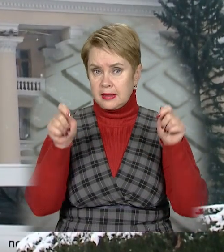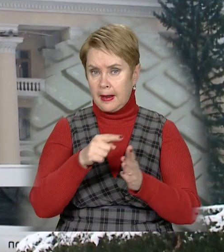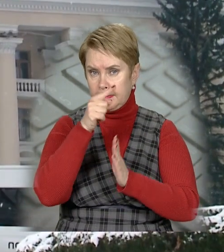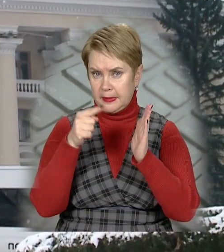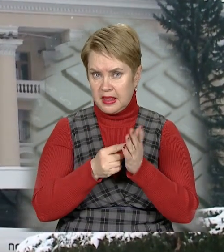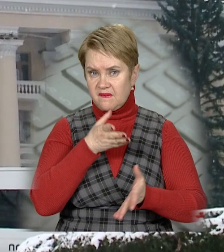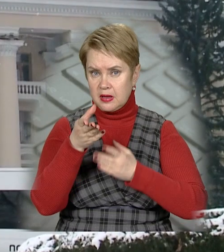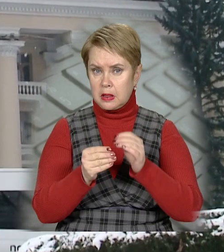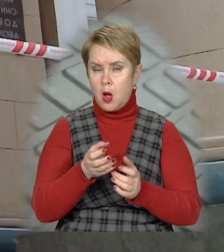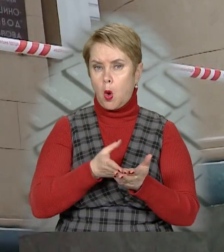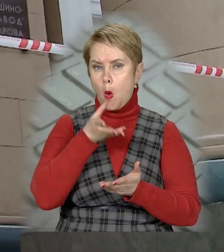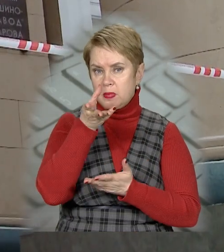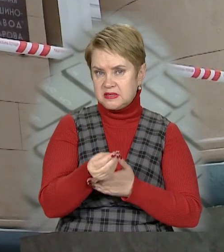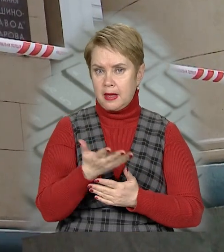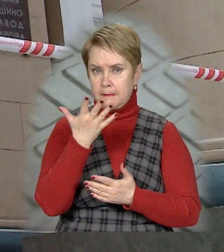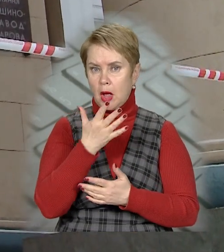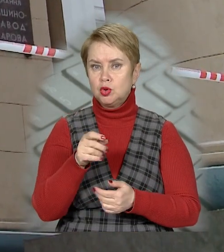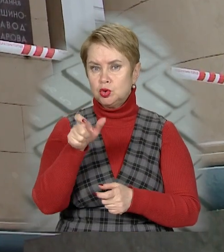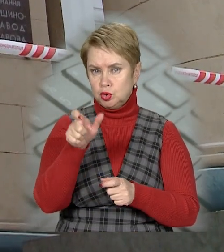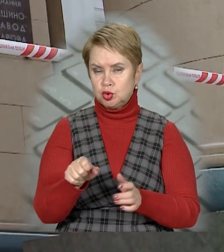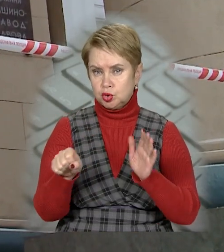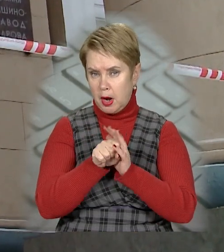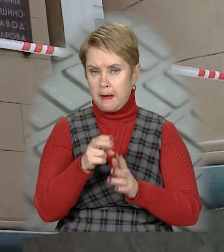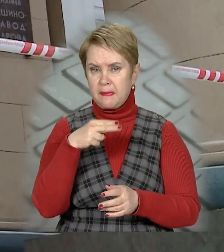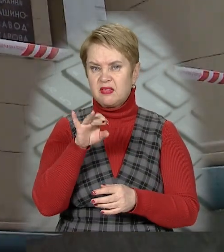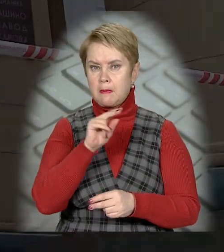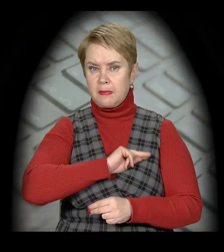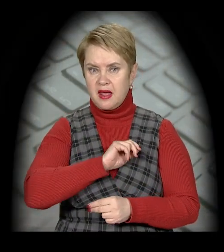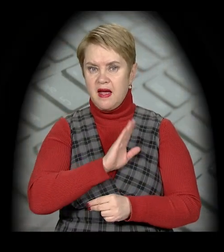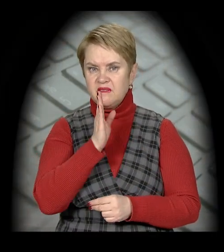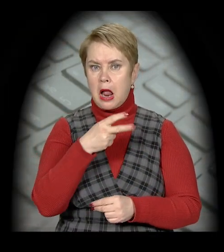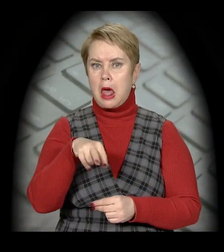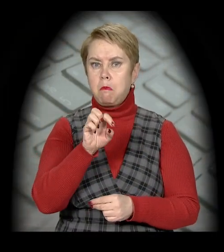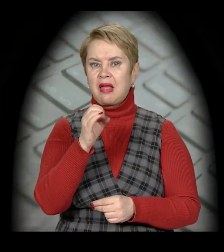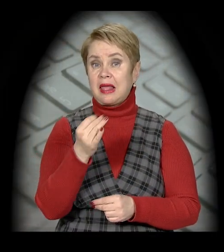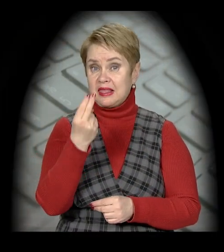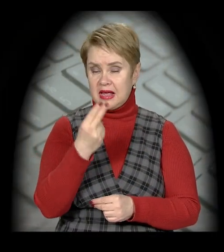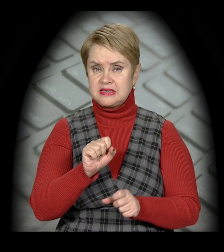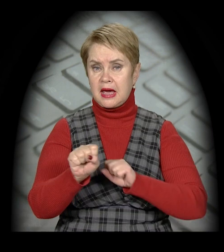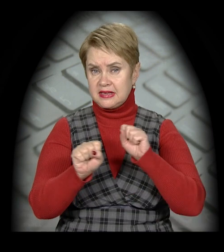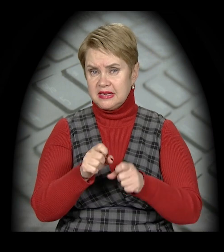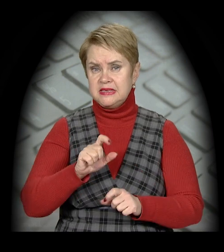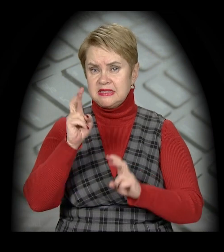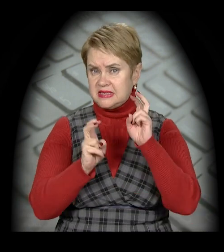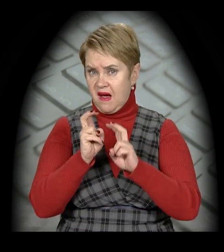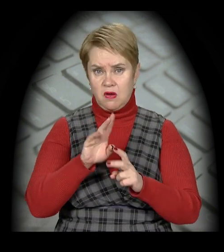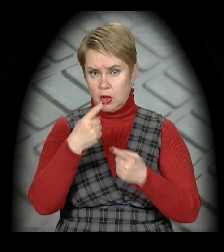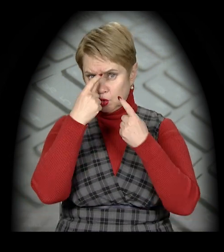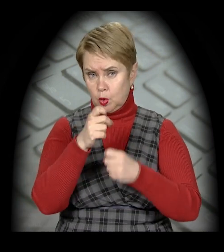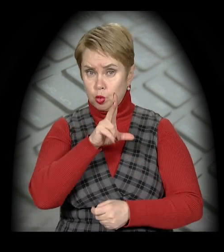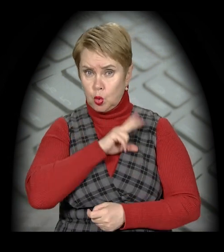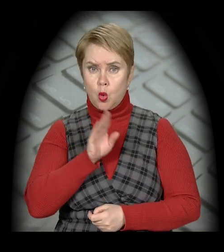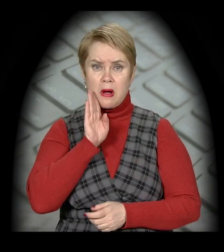відкритими питання виплати компенсації родині п'ятої жертви, працівниці Південмашу Вірі Лебеденець. Керівництво заводу навіть не